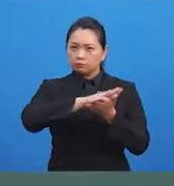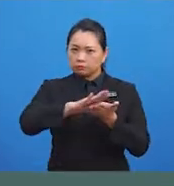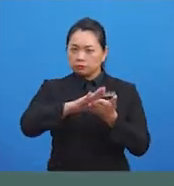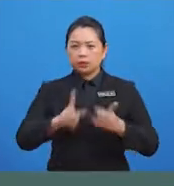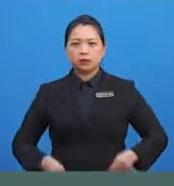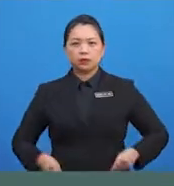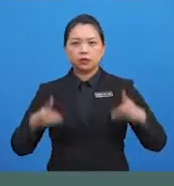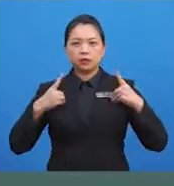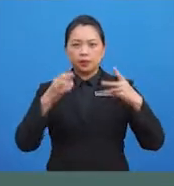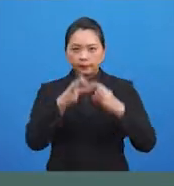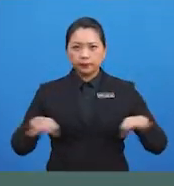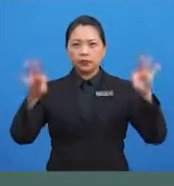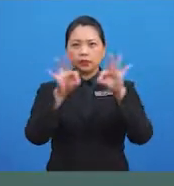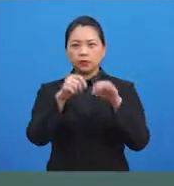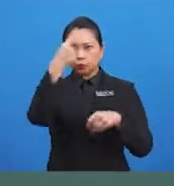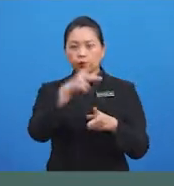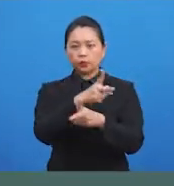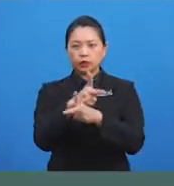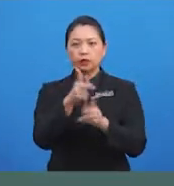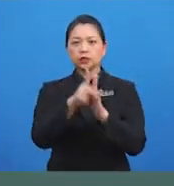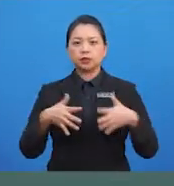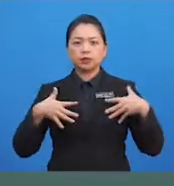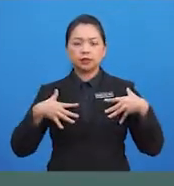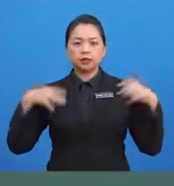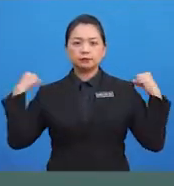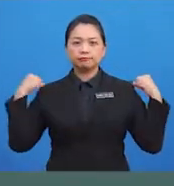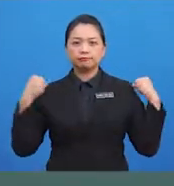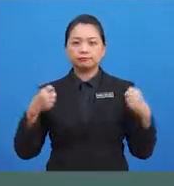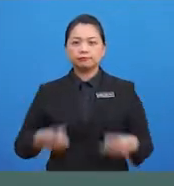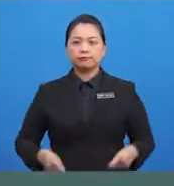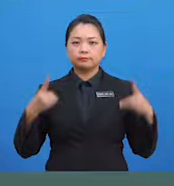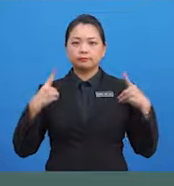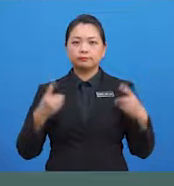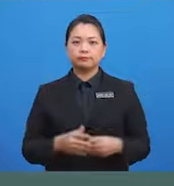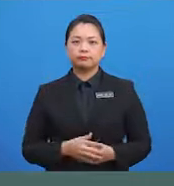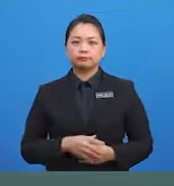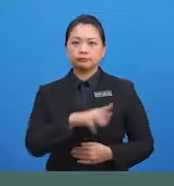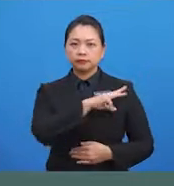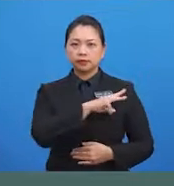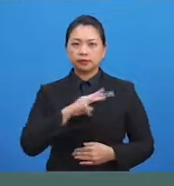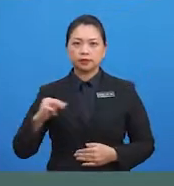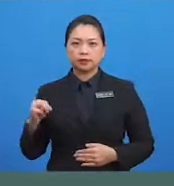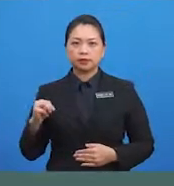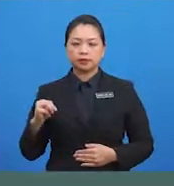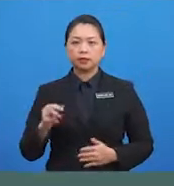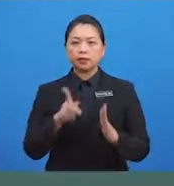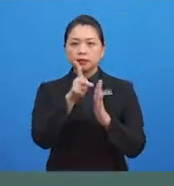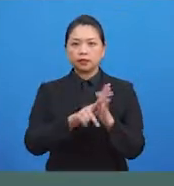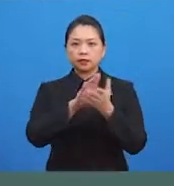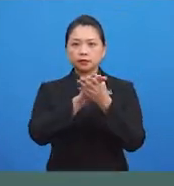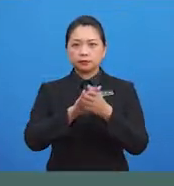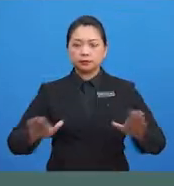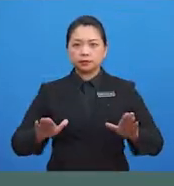keselamatan diri ialah suatu perkara atau langkah yang perlu diambil Bagi